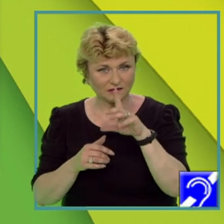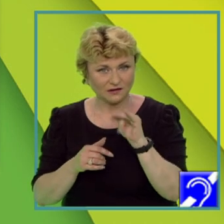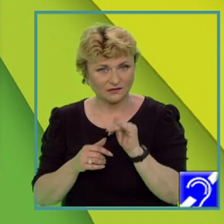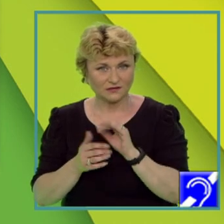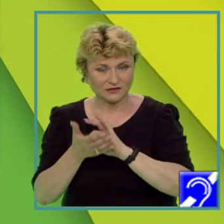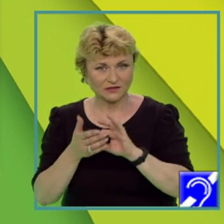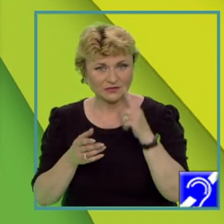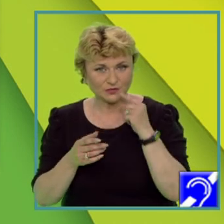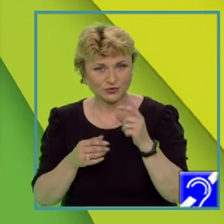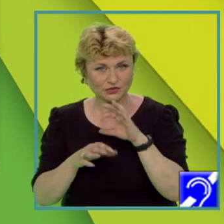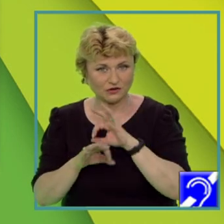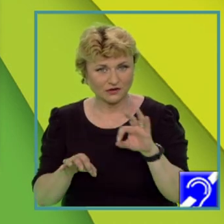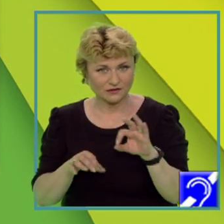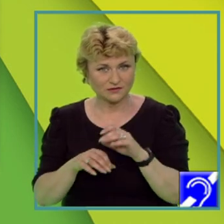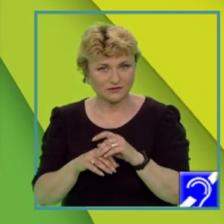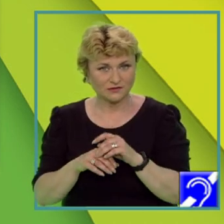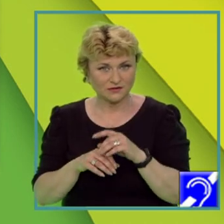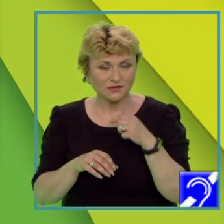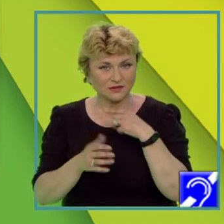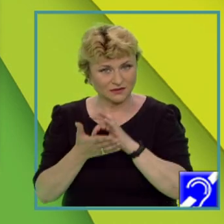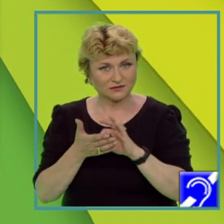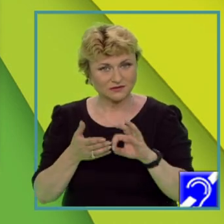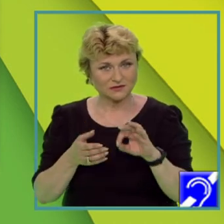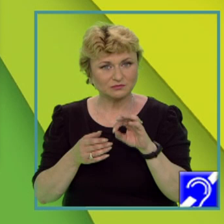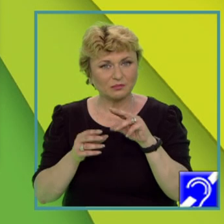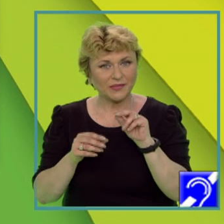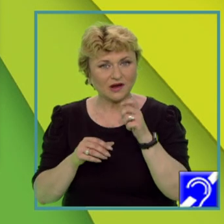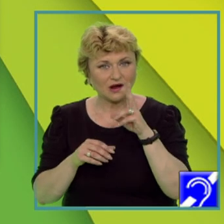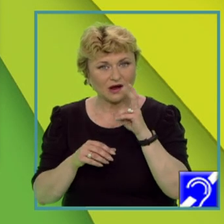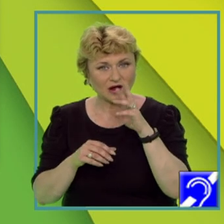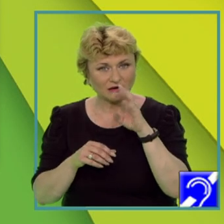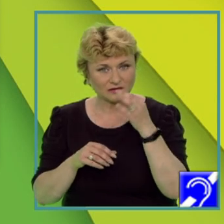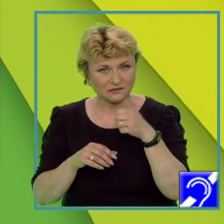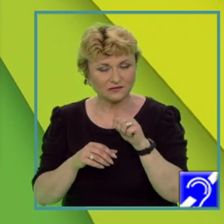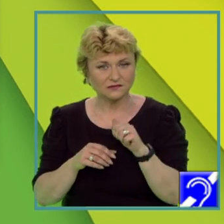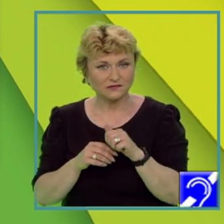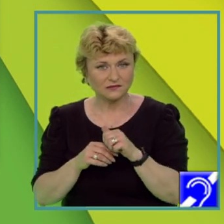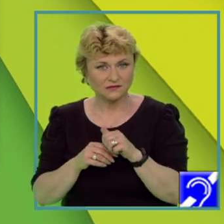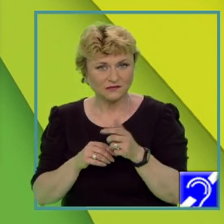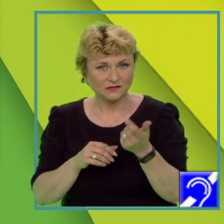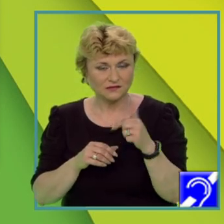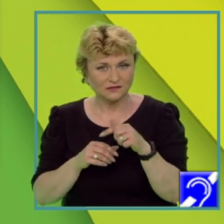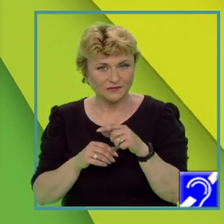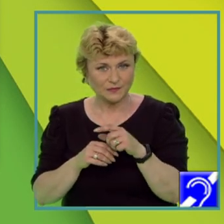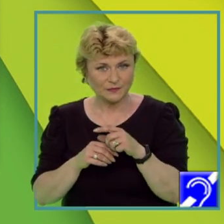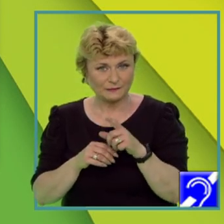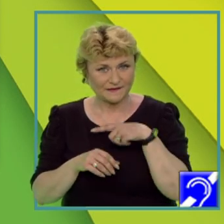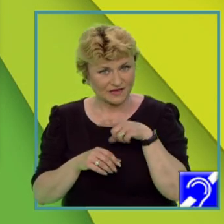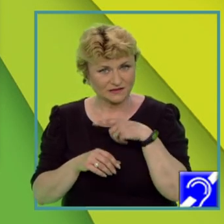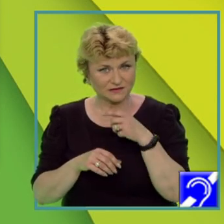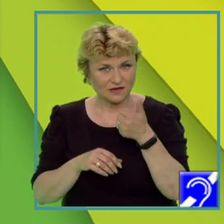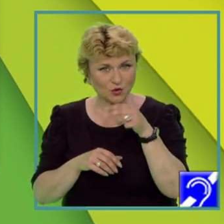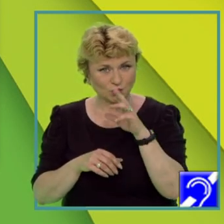corect. Statul marcat pe hartă cu litera D se numește. Identificăm litera D pe hartă. Este